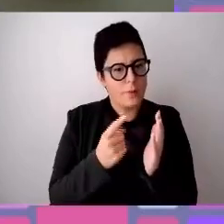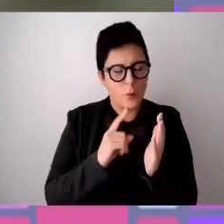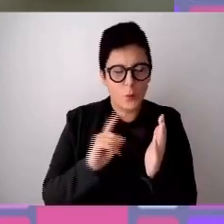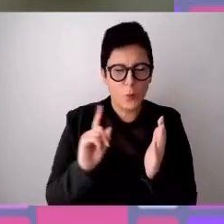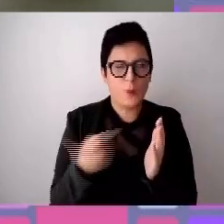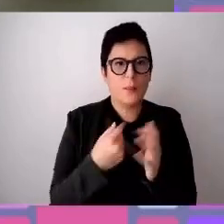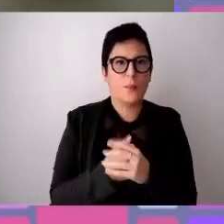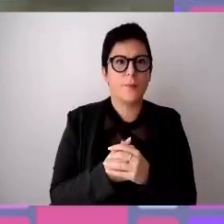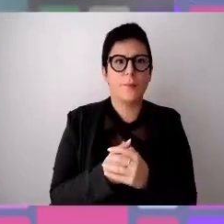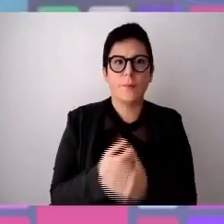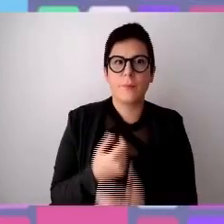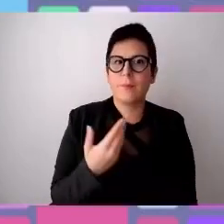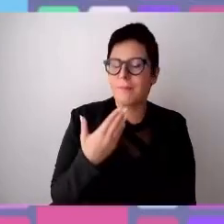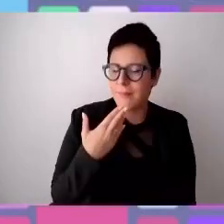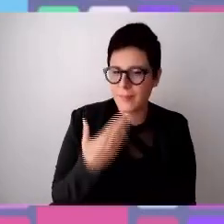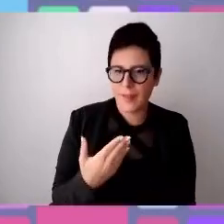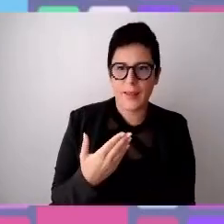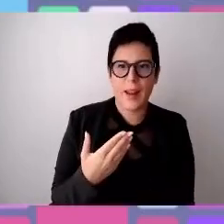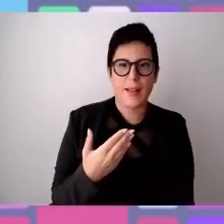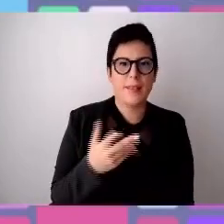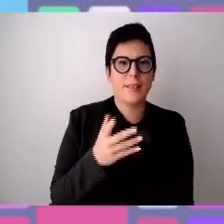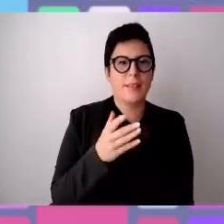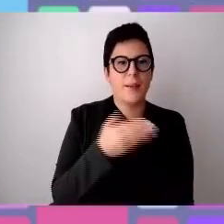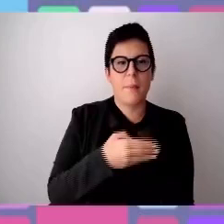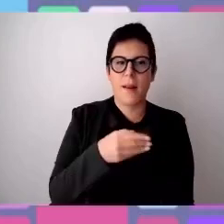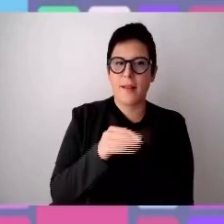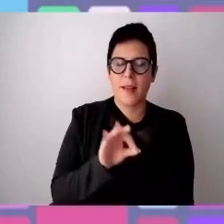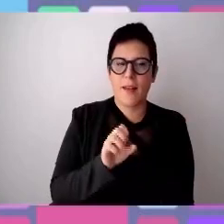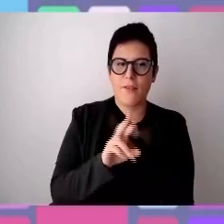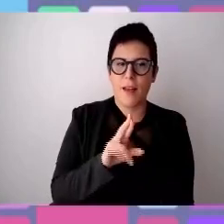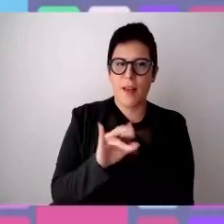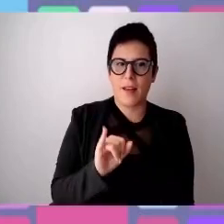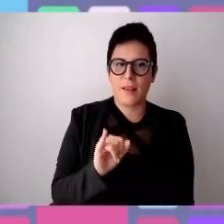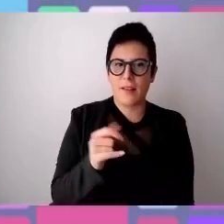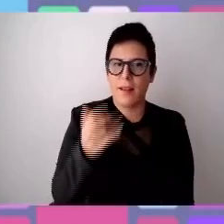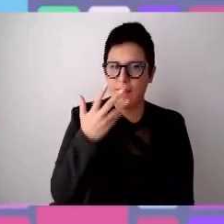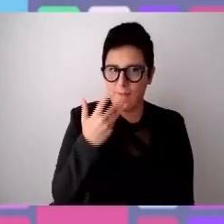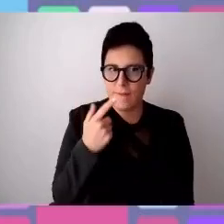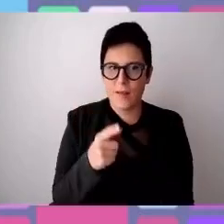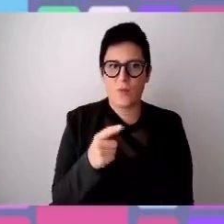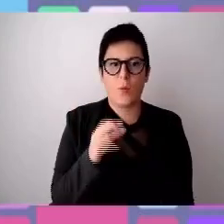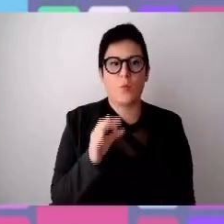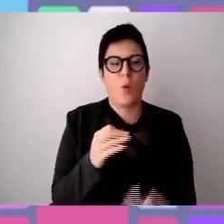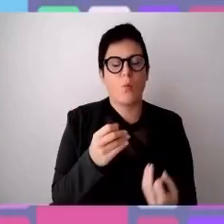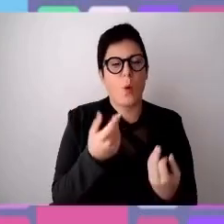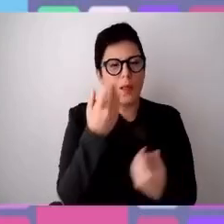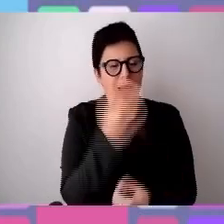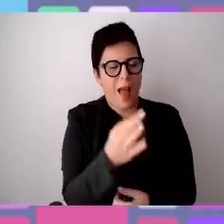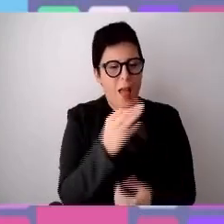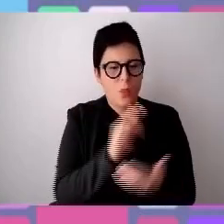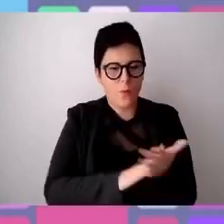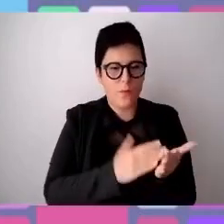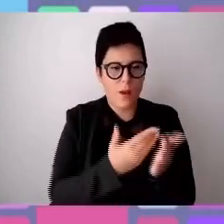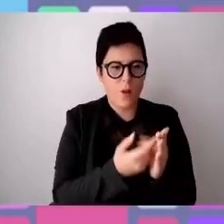Grazie Maria Ferri, a me piace particolarmente questa impostazione termine il valore del talento, credo che sia il